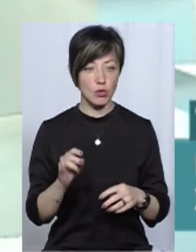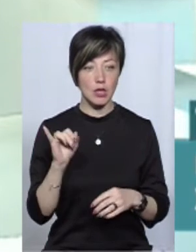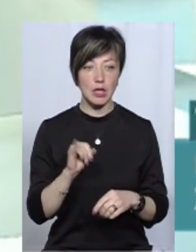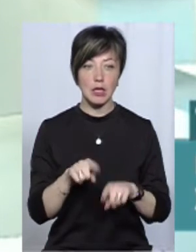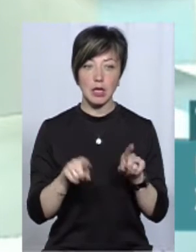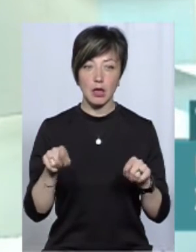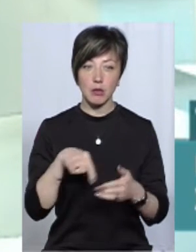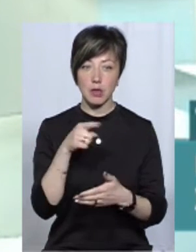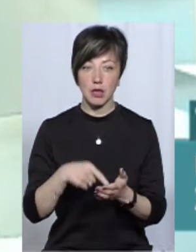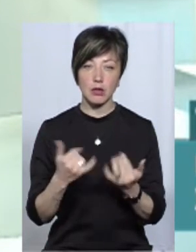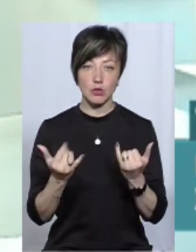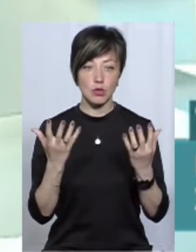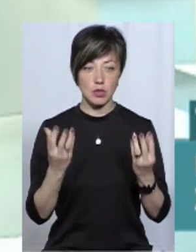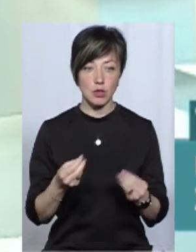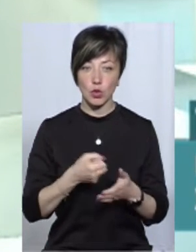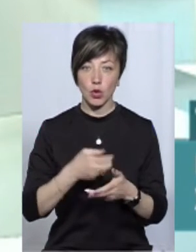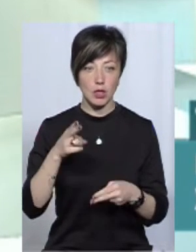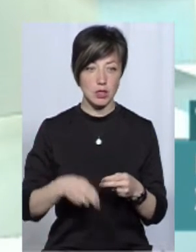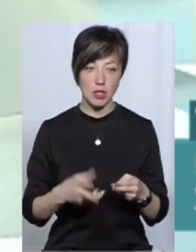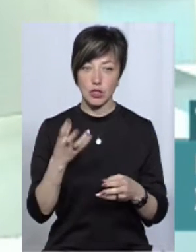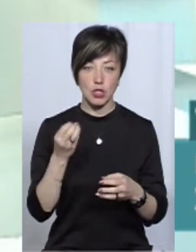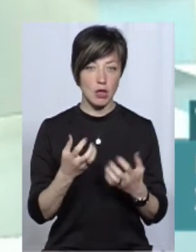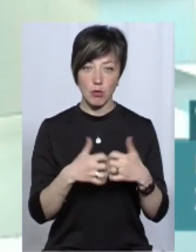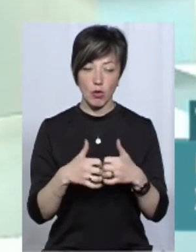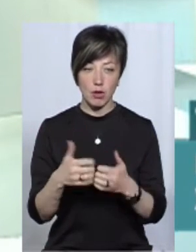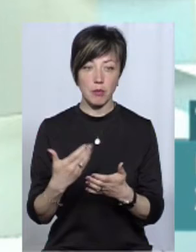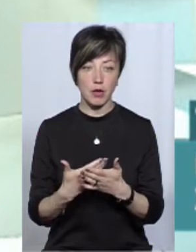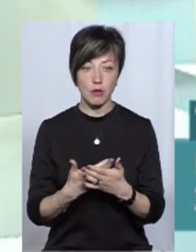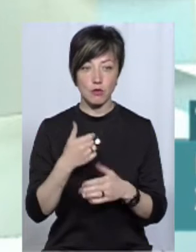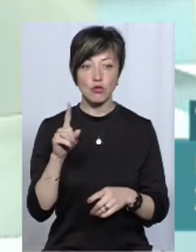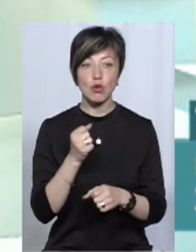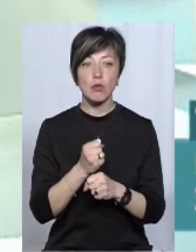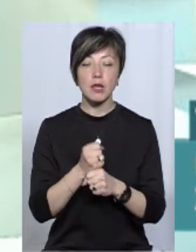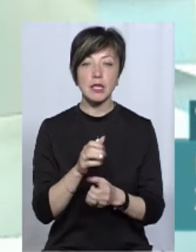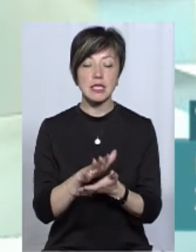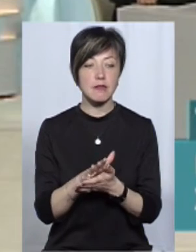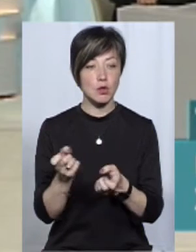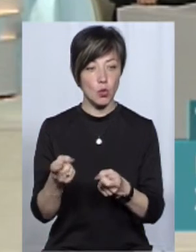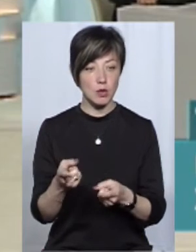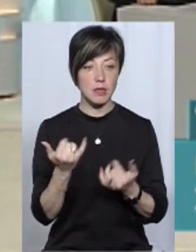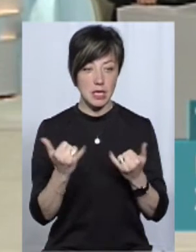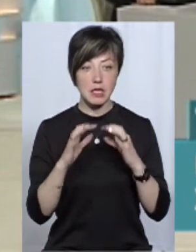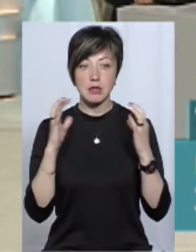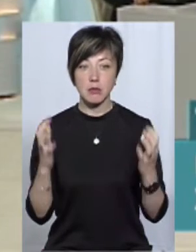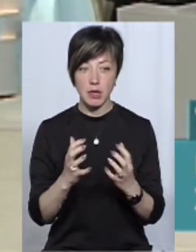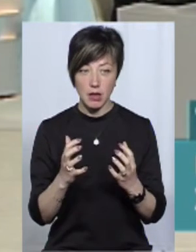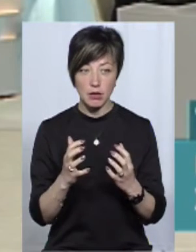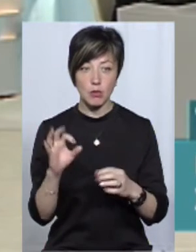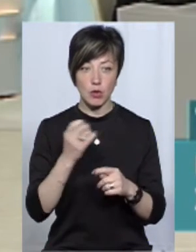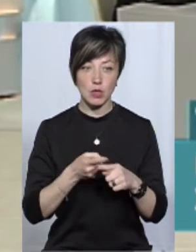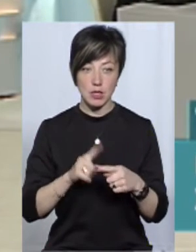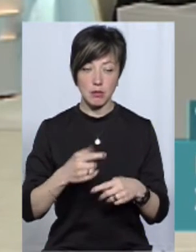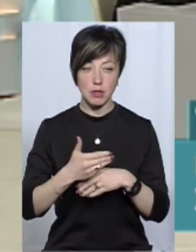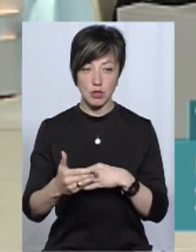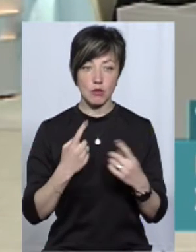І деякі питання на сьогоднішній момент до кінця ще не прораховані. Наприклад, що робити з відходами? Їх зараз зберігають. Ну, про